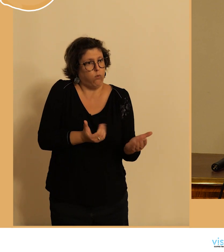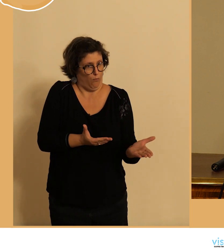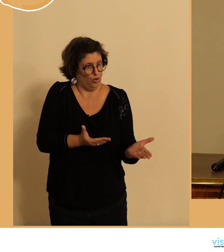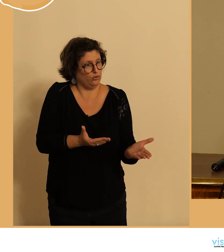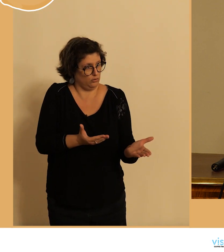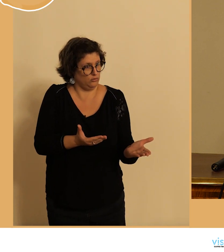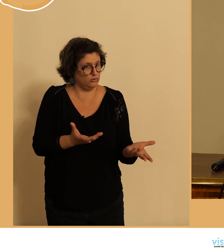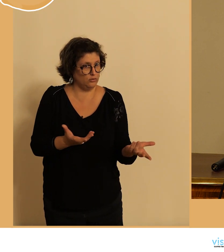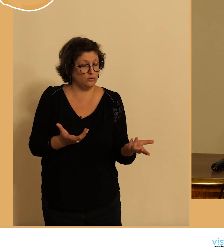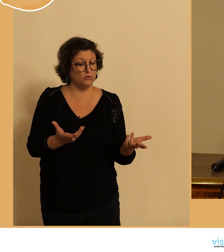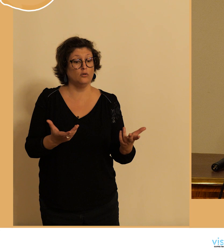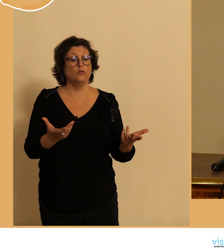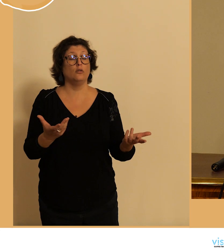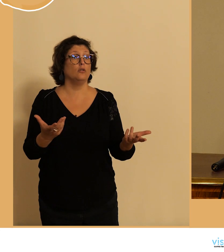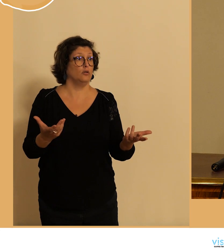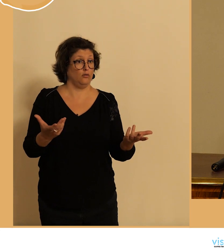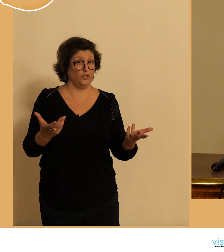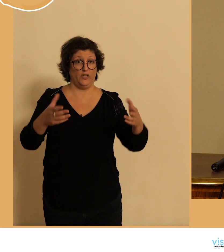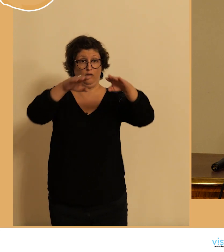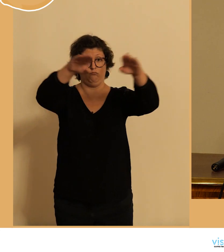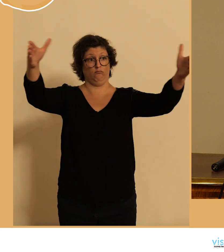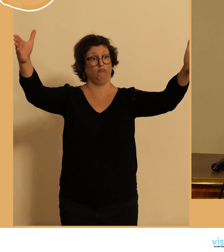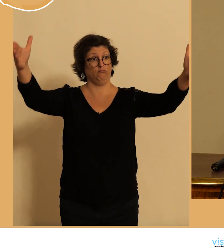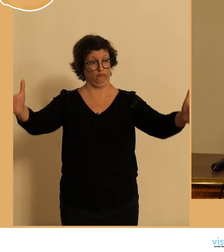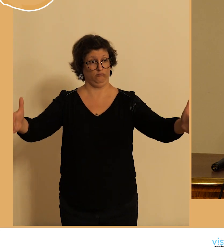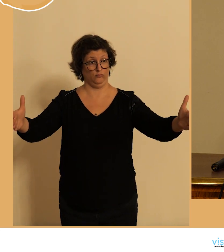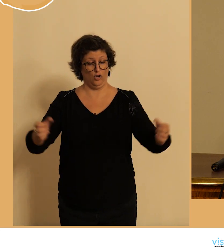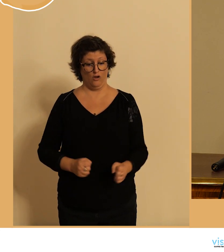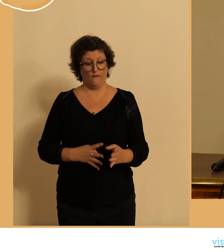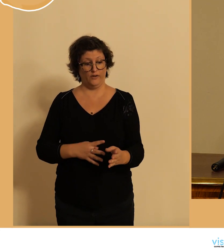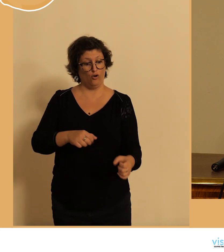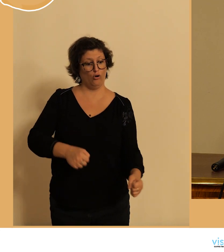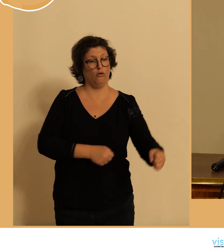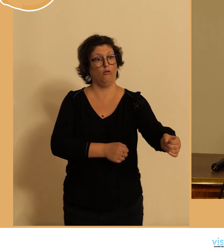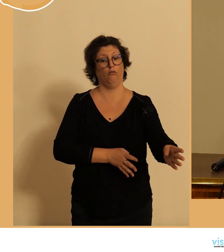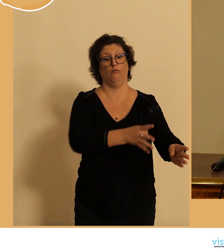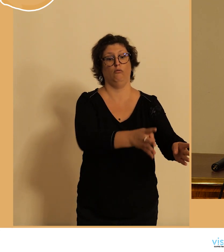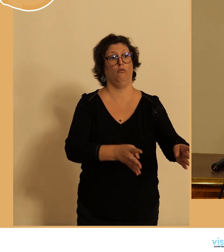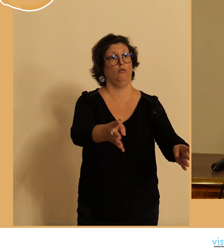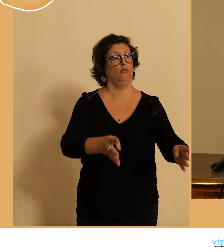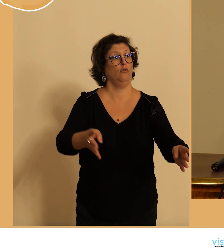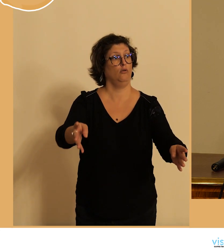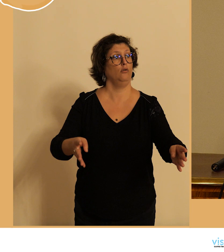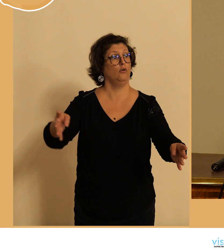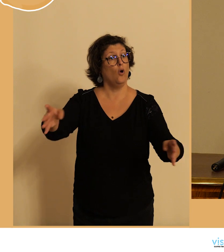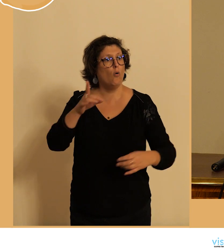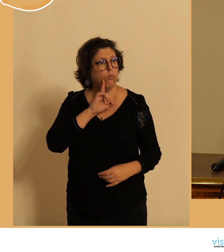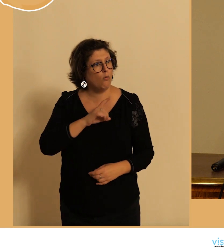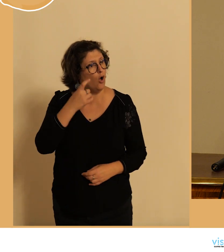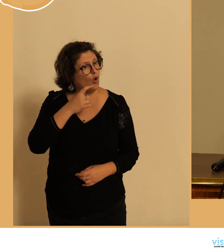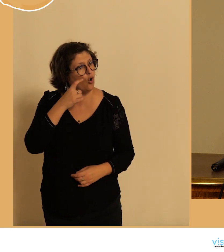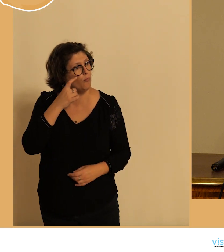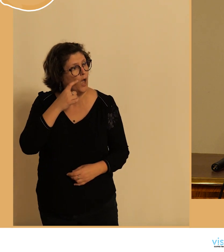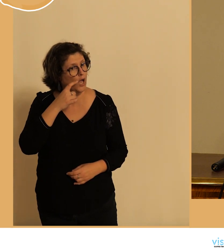de mettre des parkings extérieurs on prend son vélo je vois des gens qui commencent à faire ça qui mettent leur vélo électrique dans